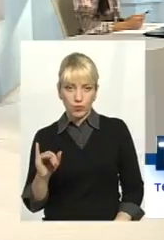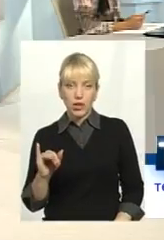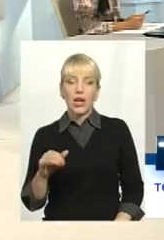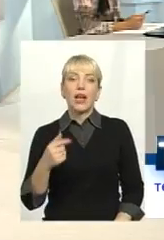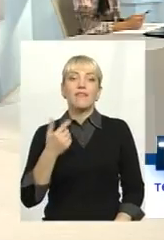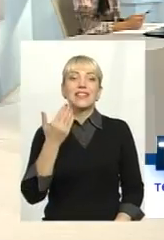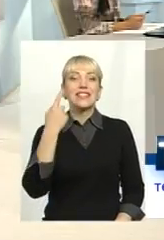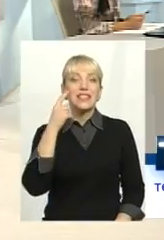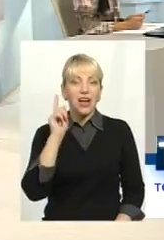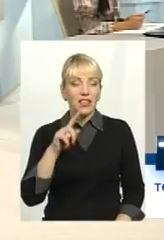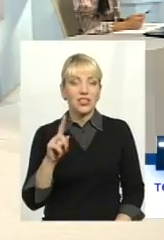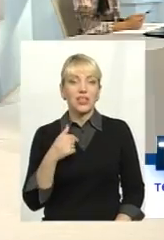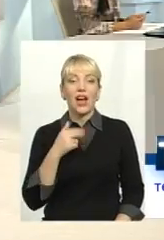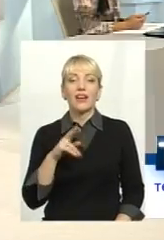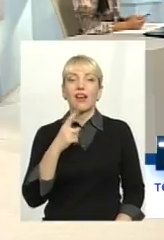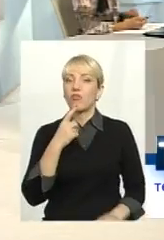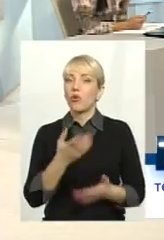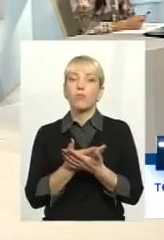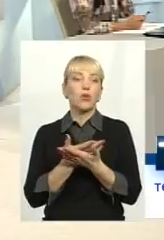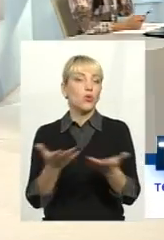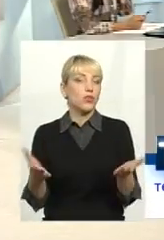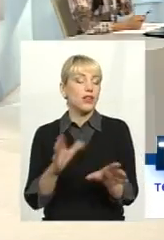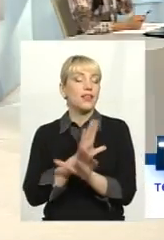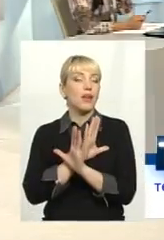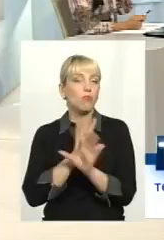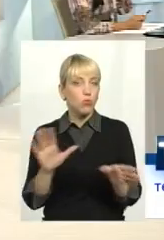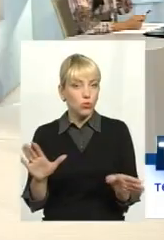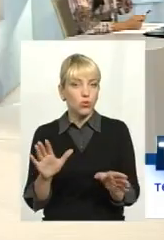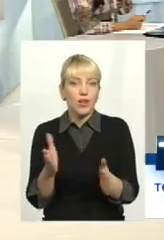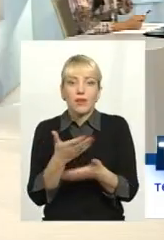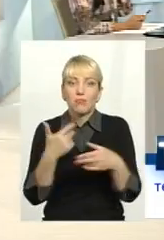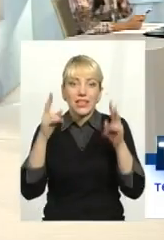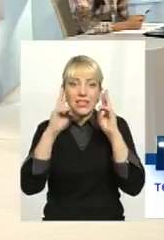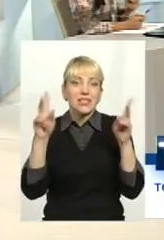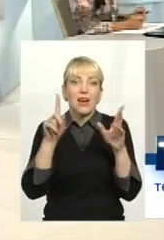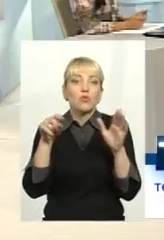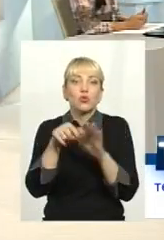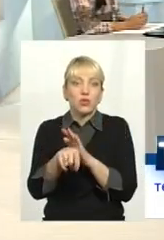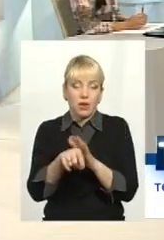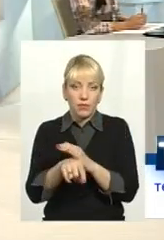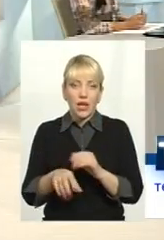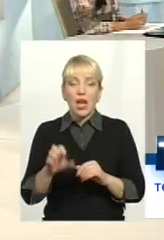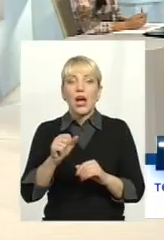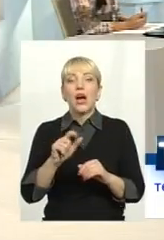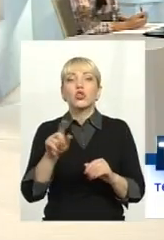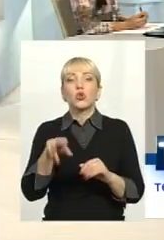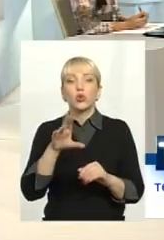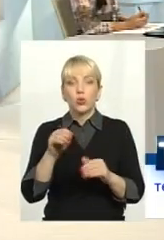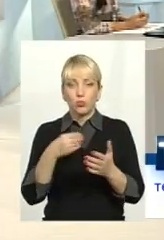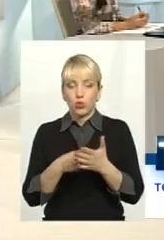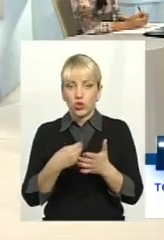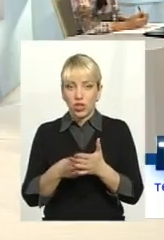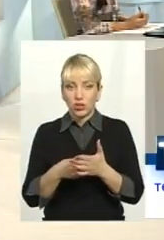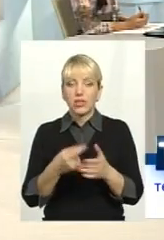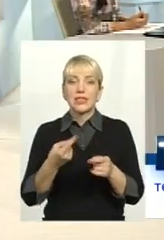сказав, він не оприлюднений і ми про це не знаємо. Ну, щодо бюджету, що ви торкнувся